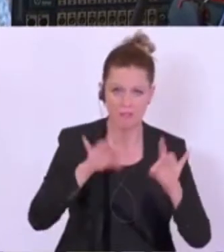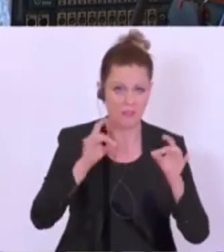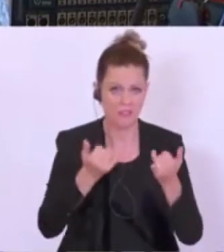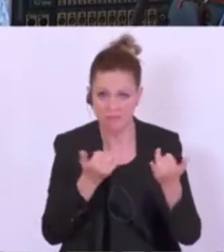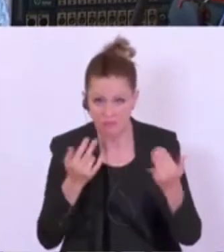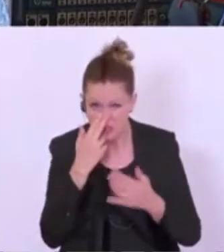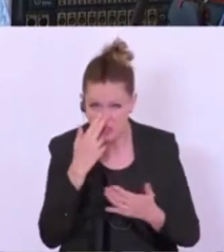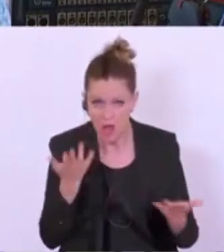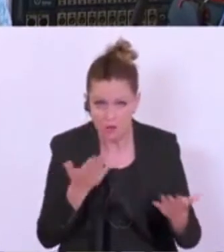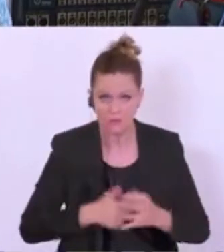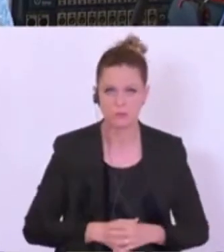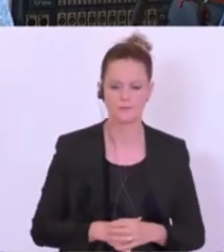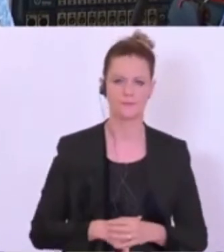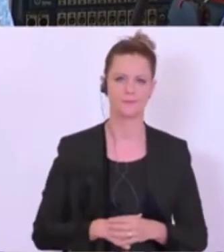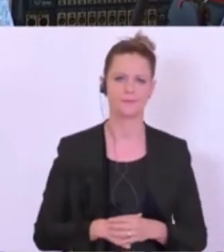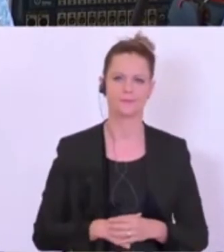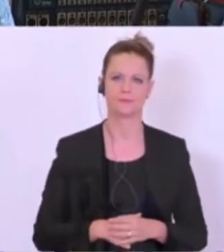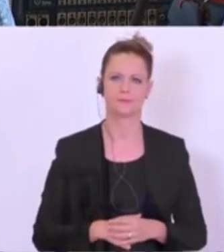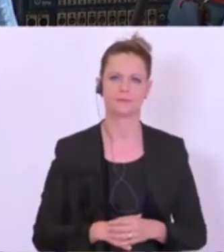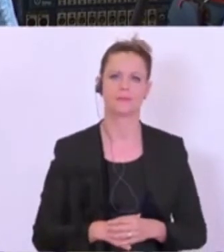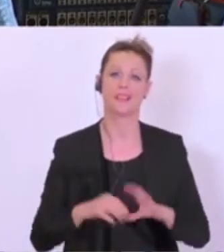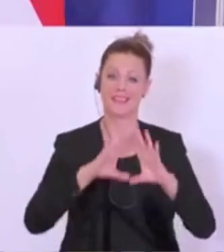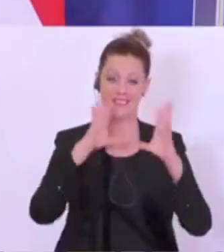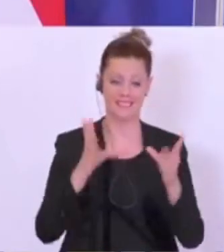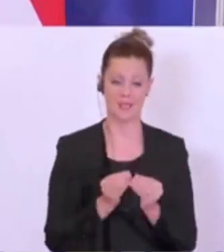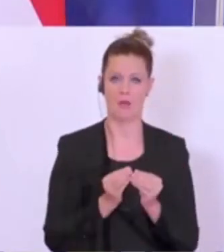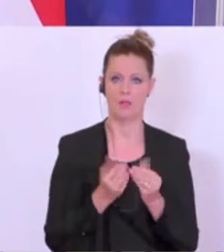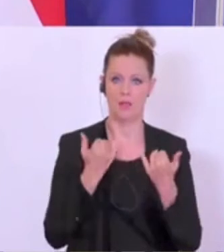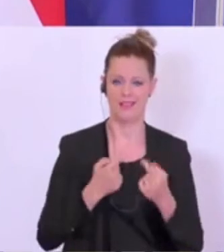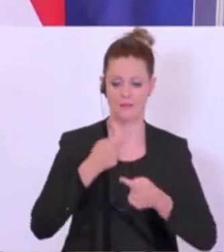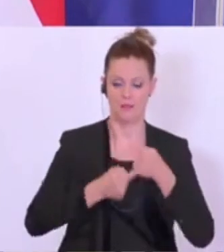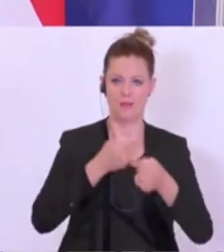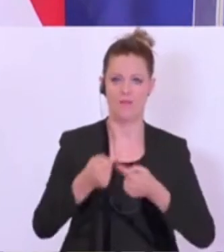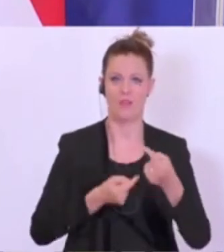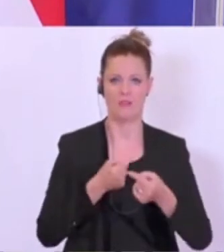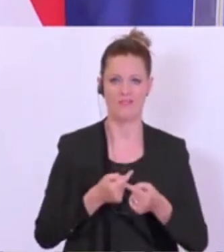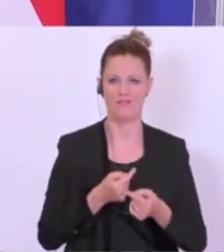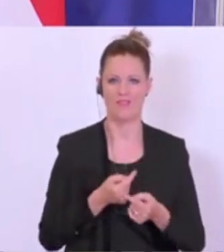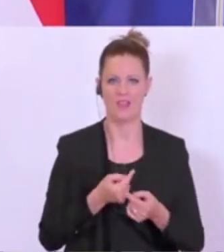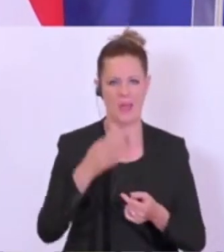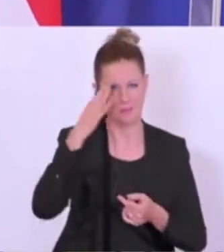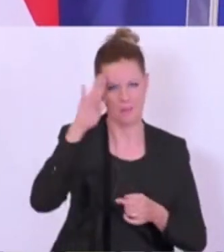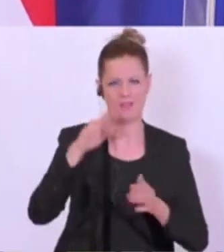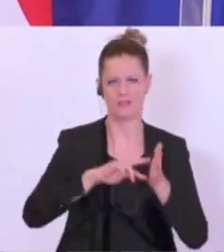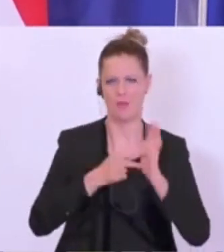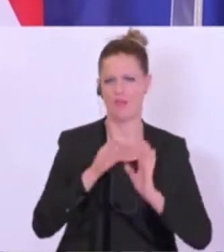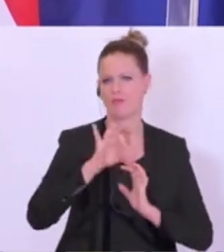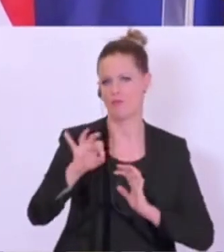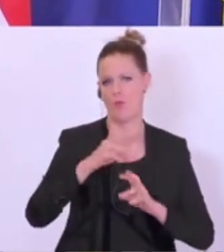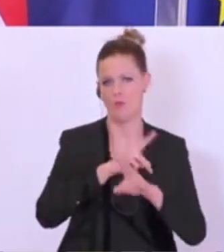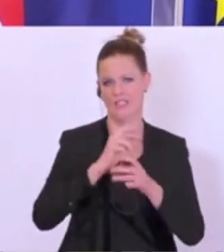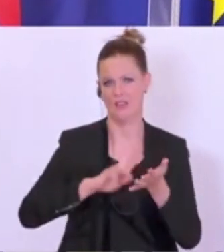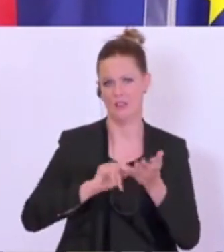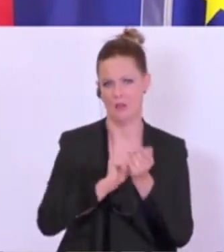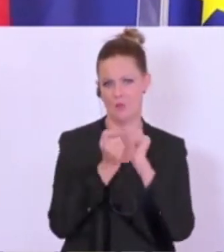Ja, gesamtheitlich entwickeln wir gerade einen Masterplan für Digitalisierung für Österreich. Das ist